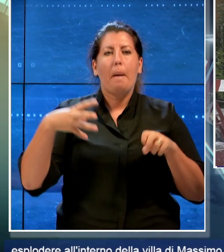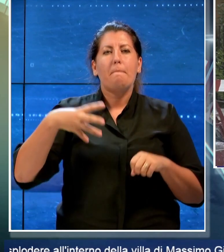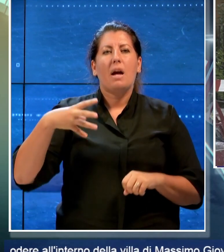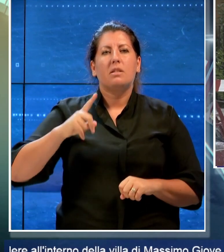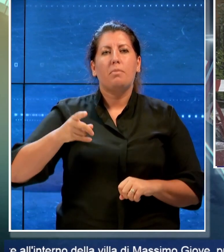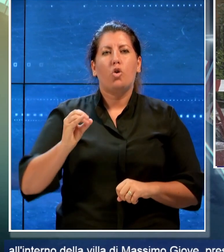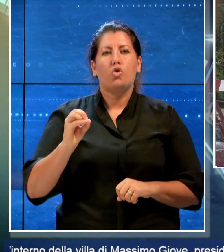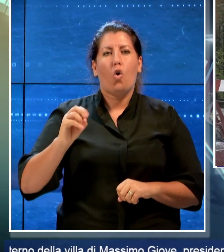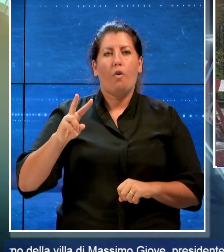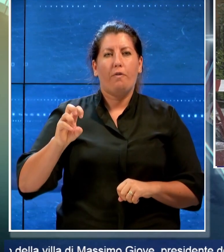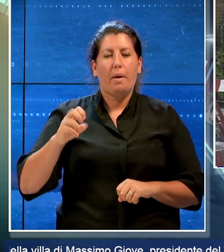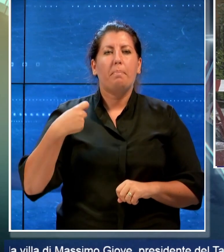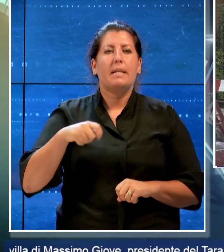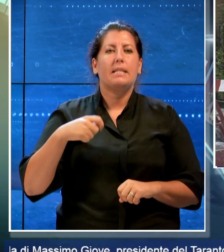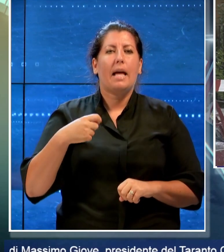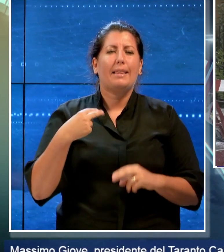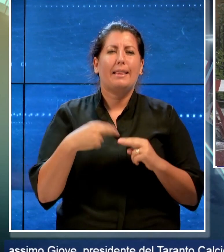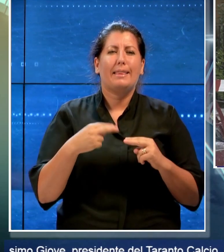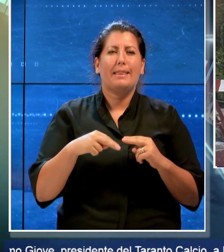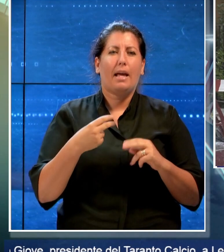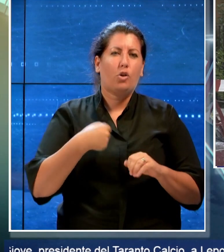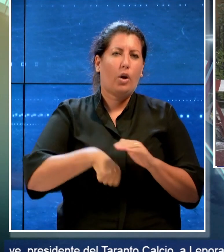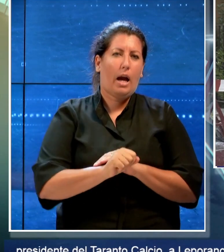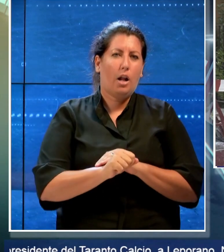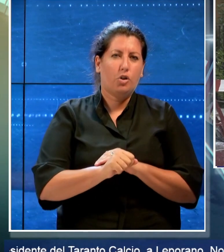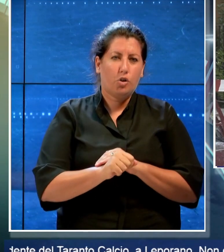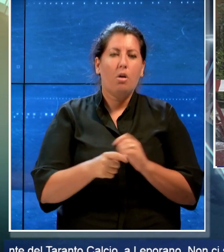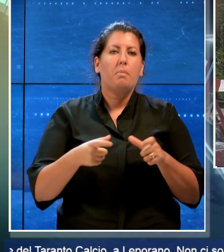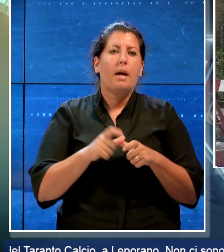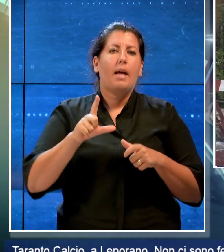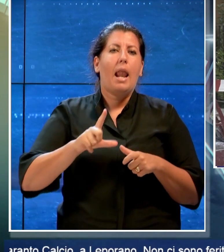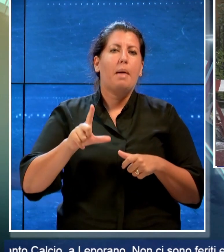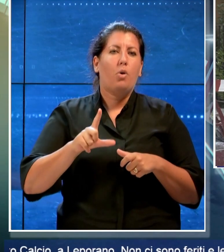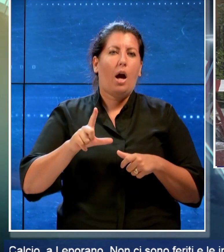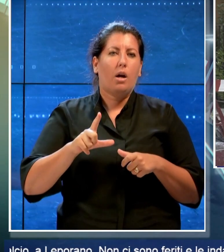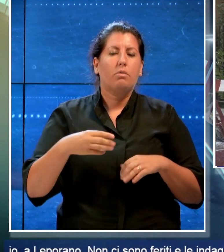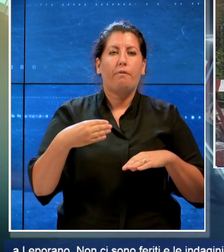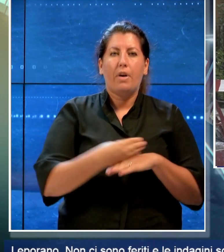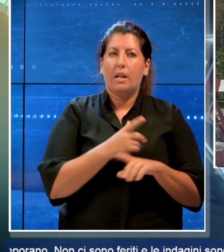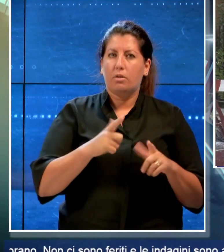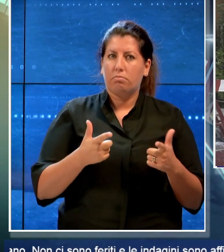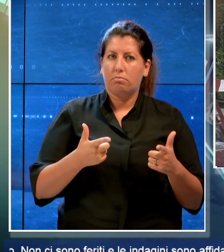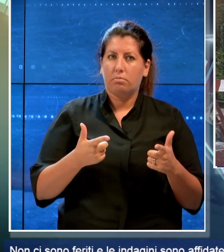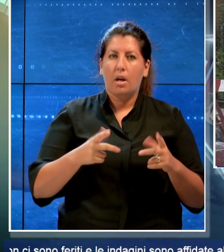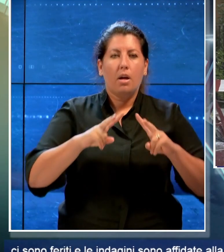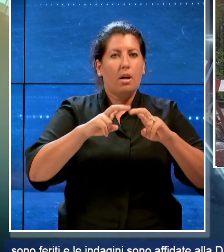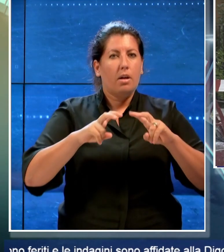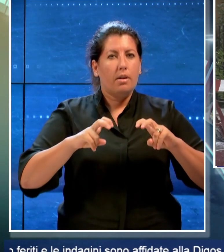Giove, presidente del Taranto Calcio, all'Eporano. Non ci sono feriti e le indagini sono affidate